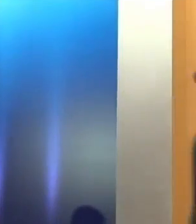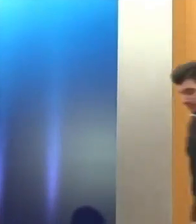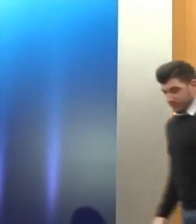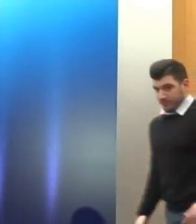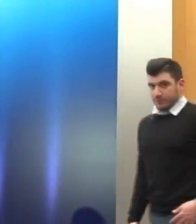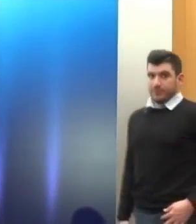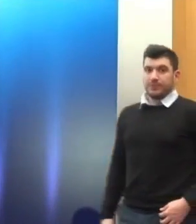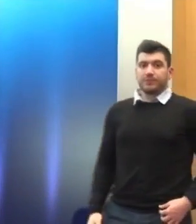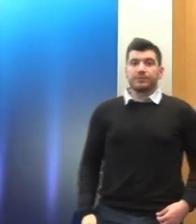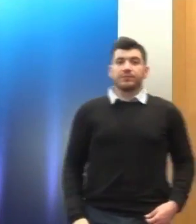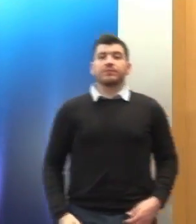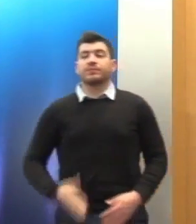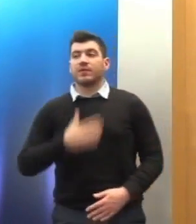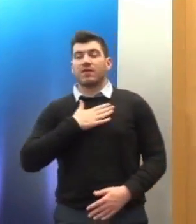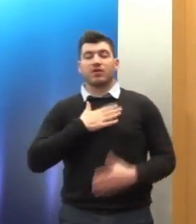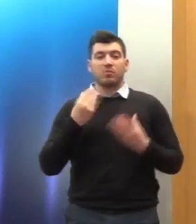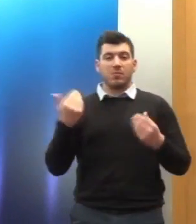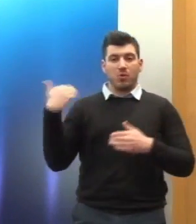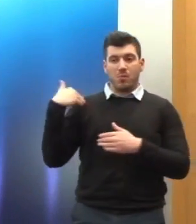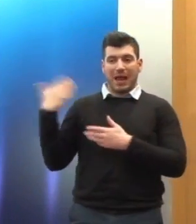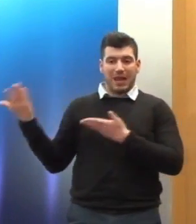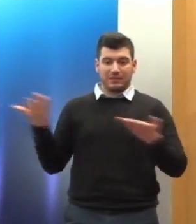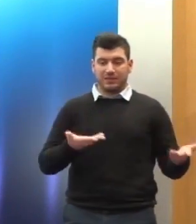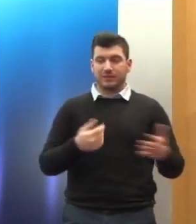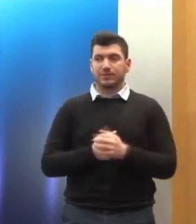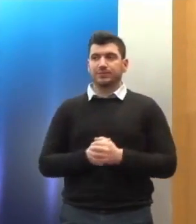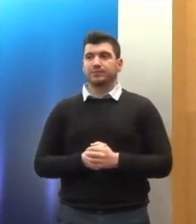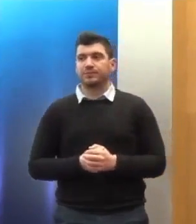Ευχαριστώ πάρα πολύ για την πρόσκληση και την ευκαιρία που μου δίνετε.